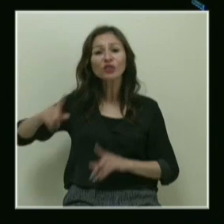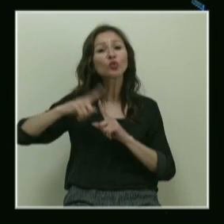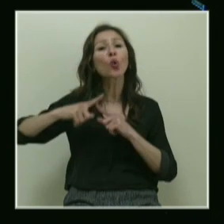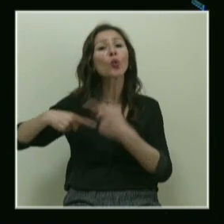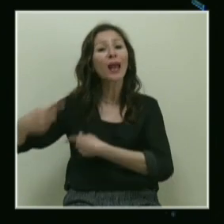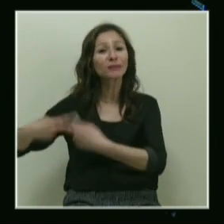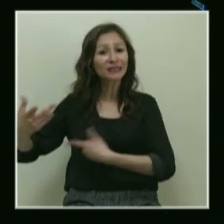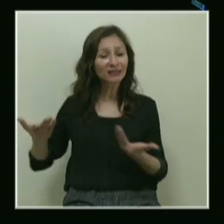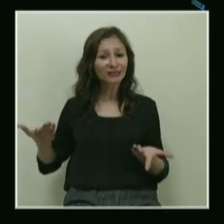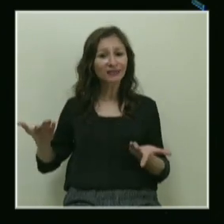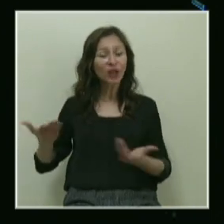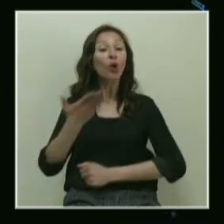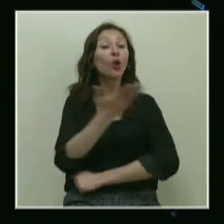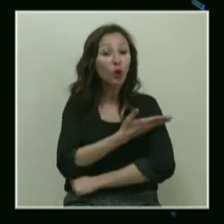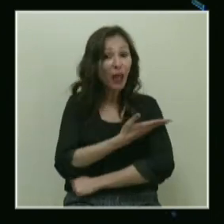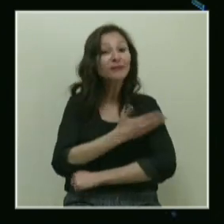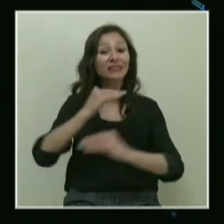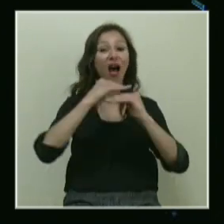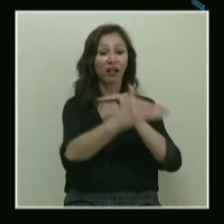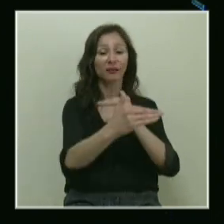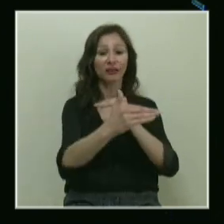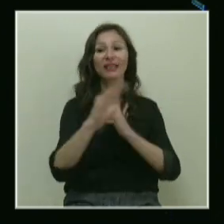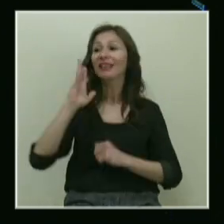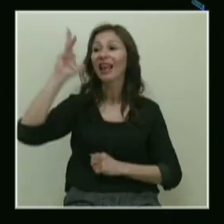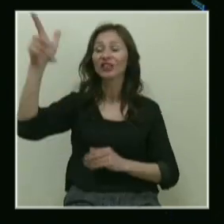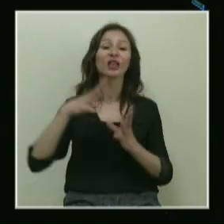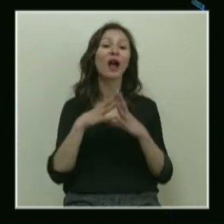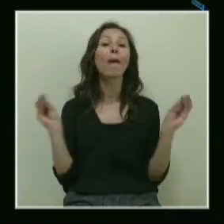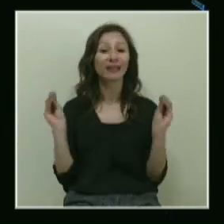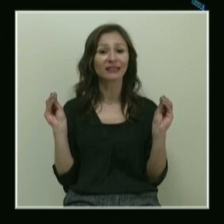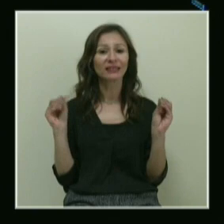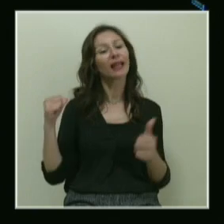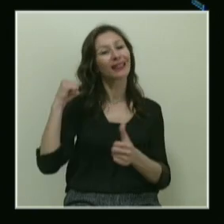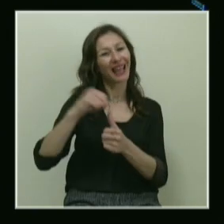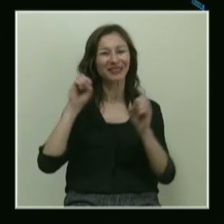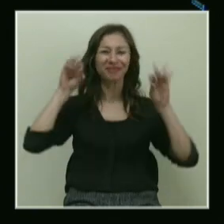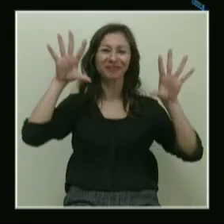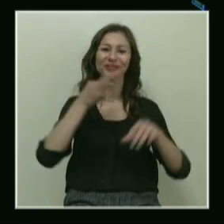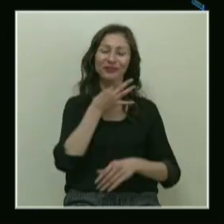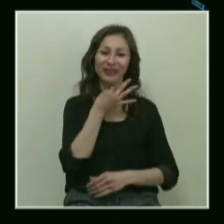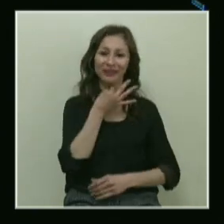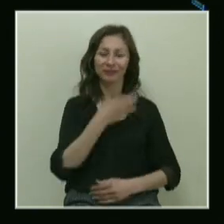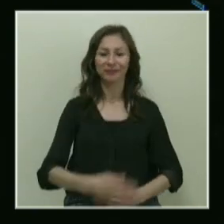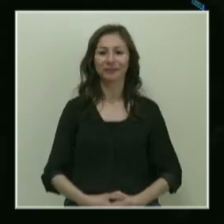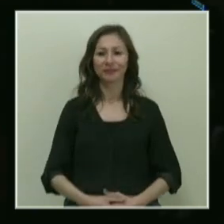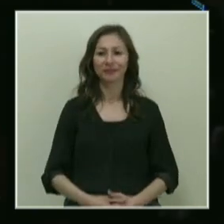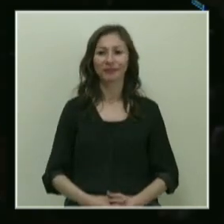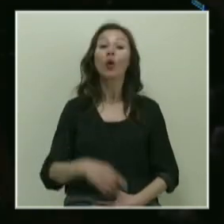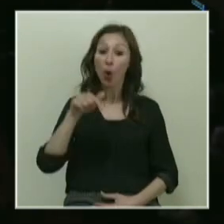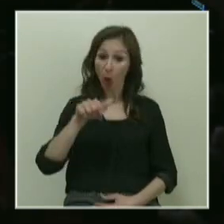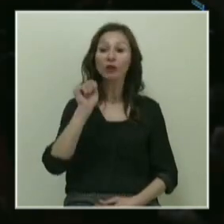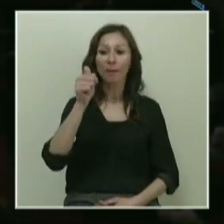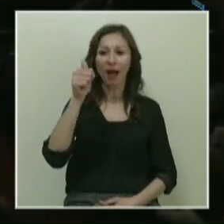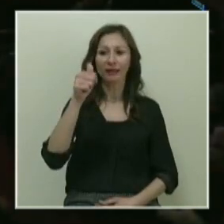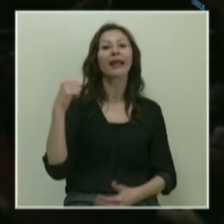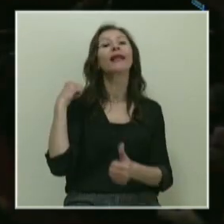torunlarınızın, ülkenizin ve halkınızın geleceğini kaybedersiniz. Tekrar alabilir miyim ışıkları? O zaman